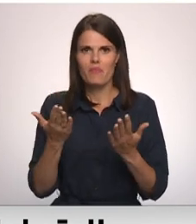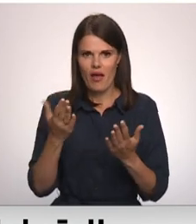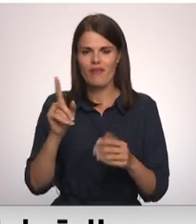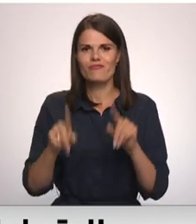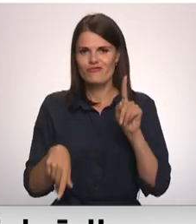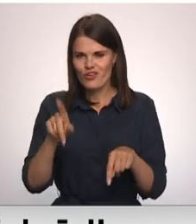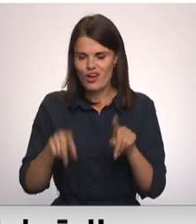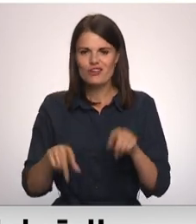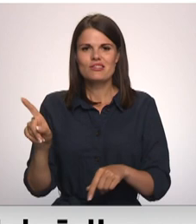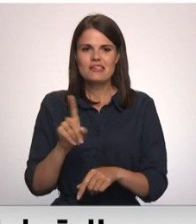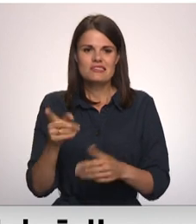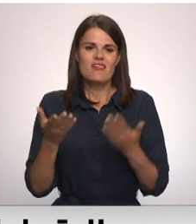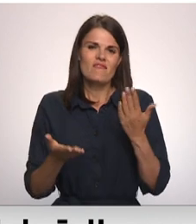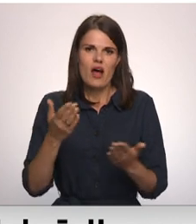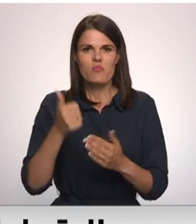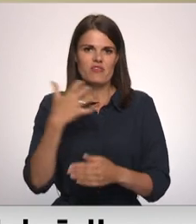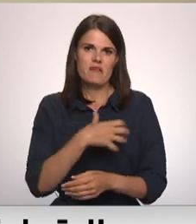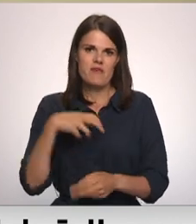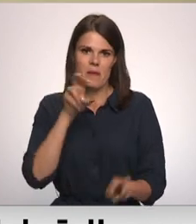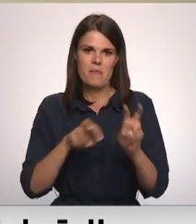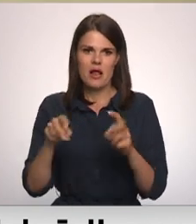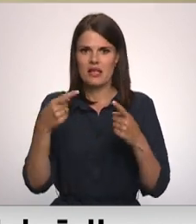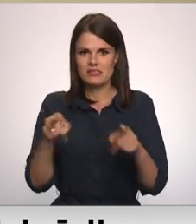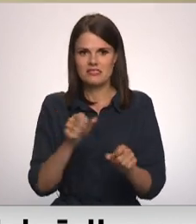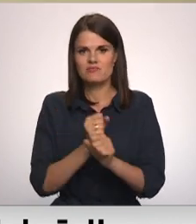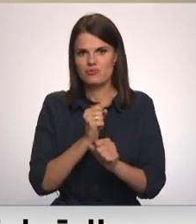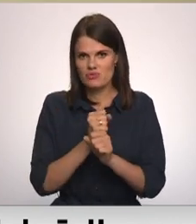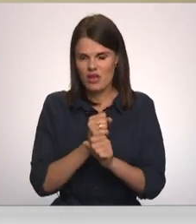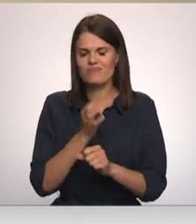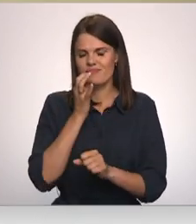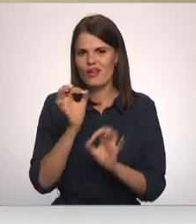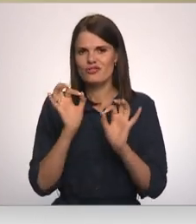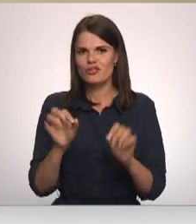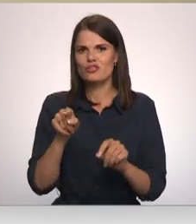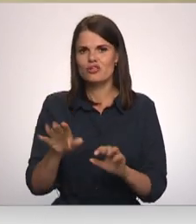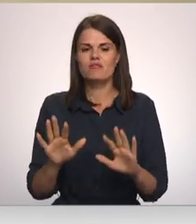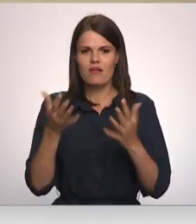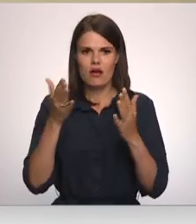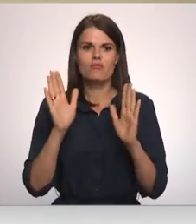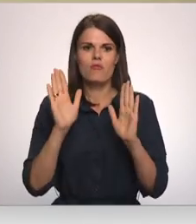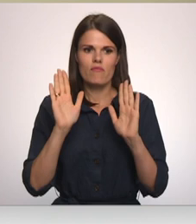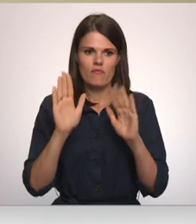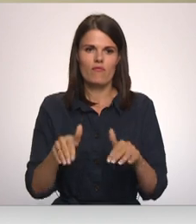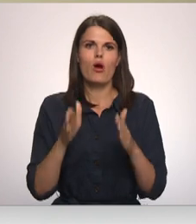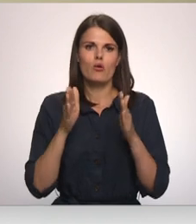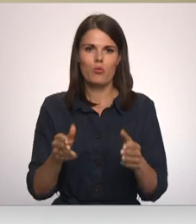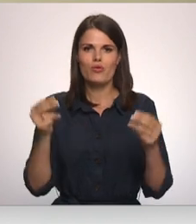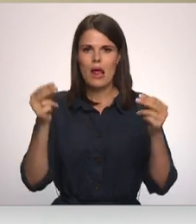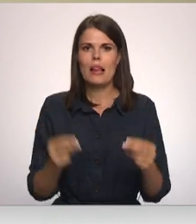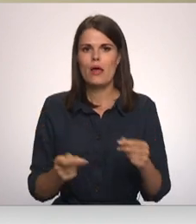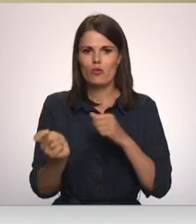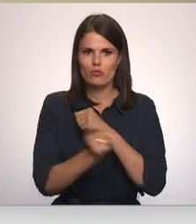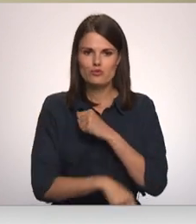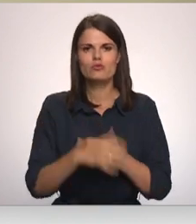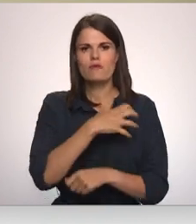varbūt viņam jāmekla citu darbu. Jā, šis ir tas gadījums, par ko mēs arī varam piemērot pārvedātāju līdzi, ja viņam